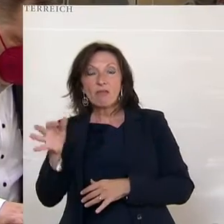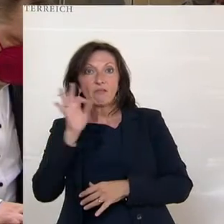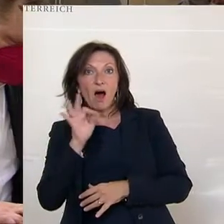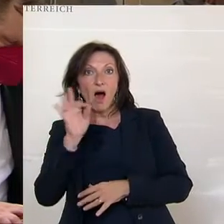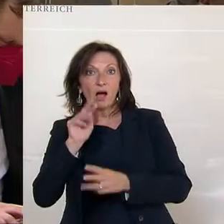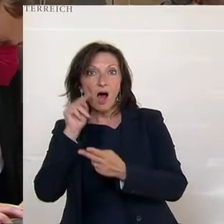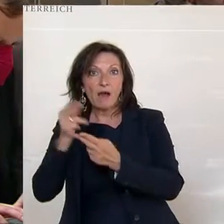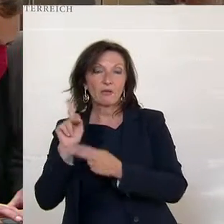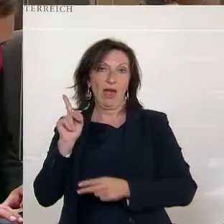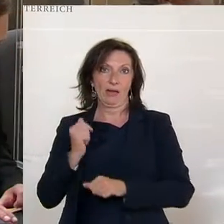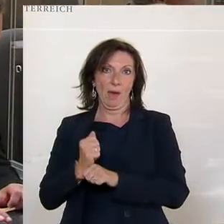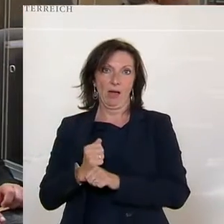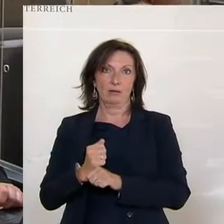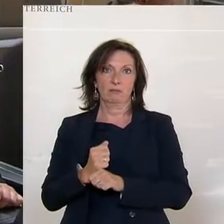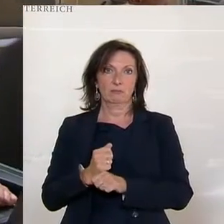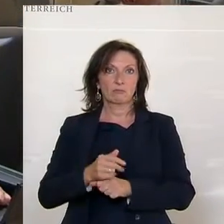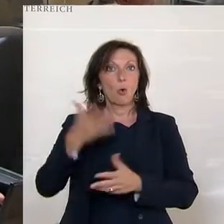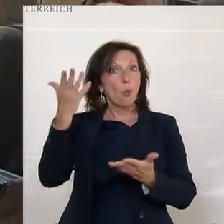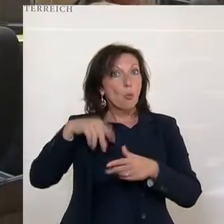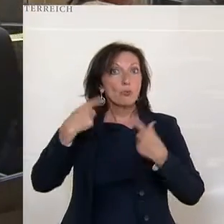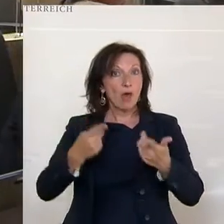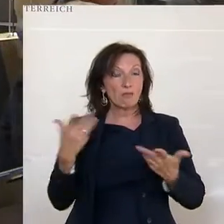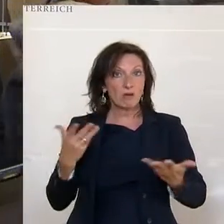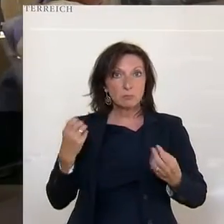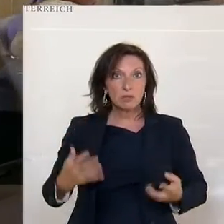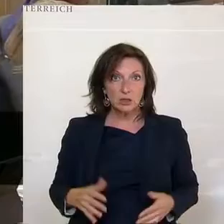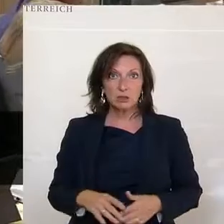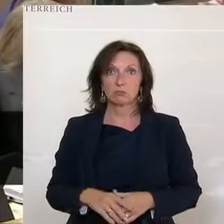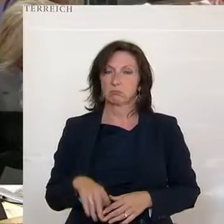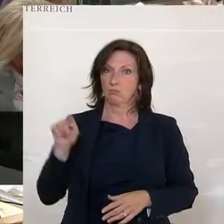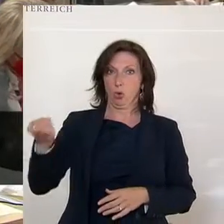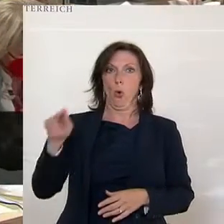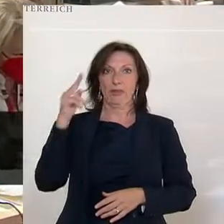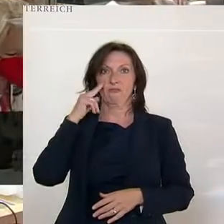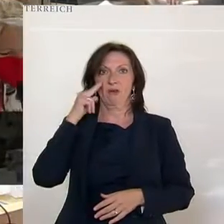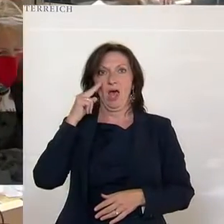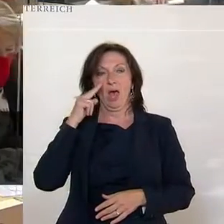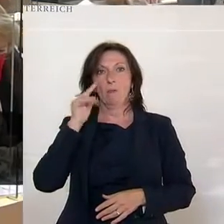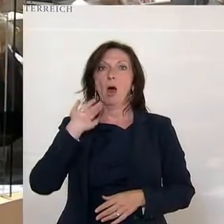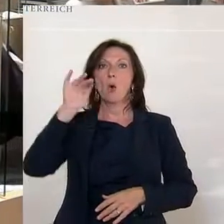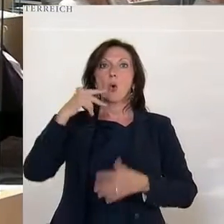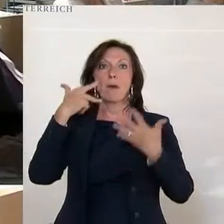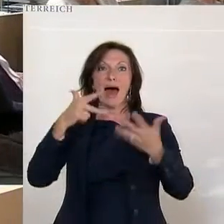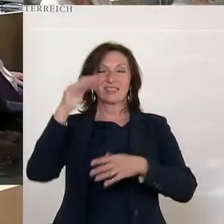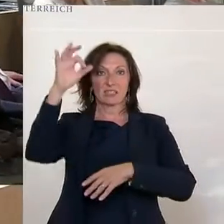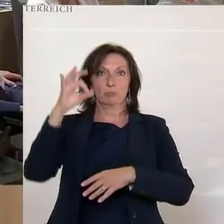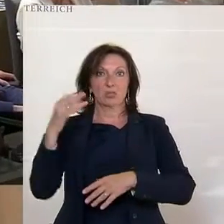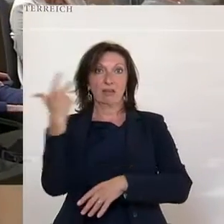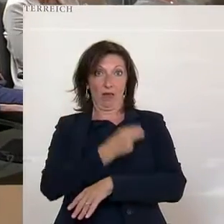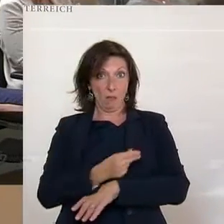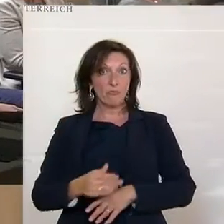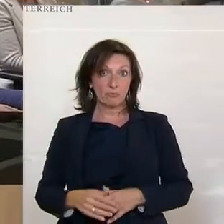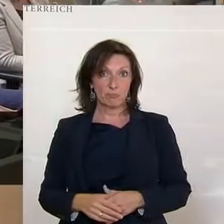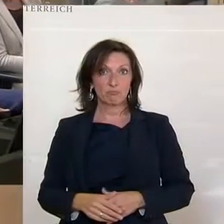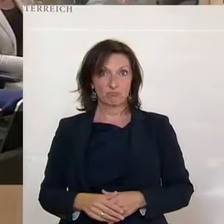Das hat er gemacht, das hat dann am Ende dazu geführt, dass in dieser Firma eine Impfquote weit über 80 Prozent in der Zwischenzeit umgesetzt ist.